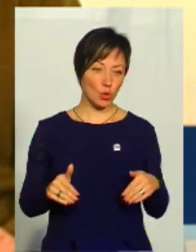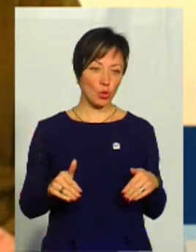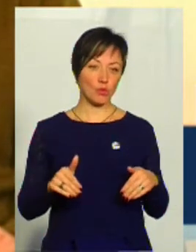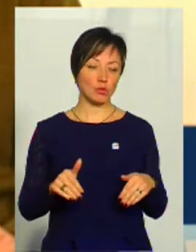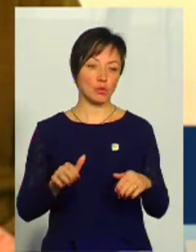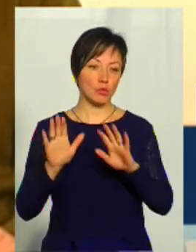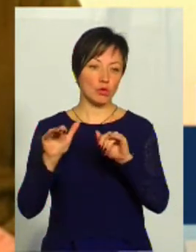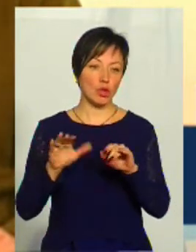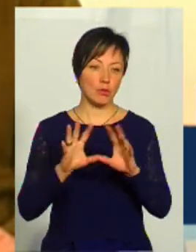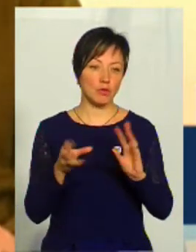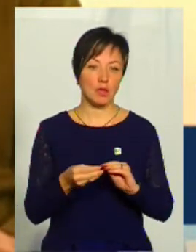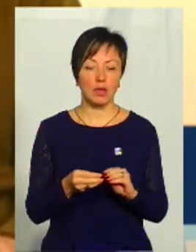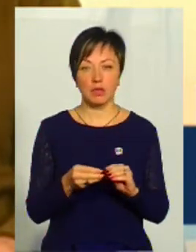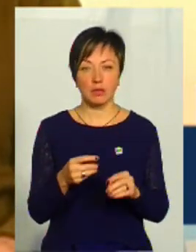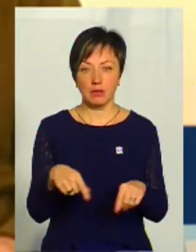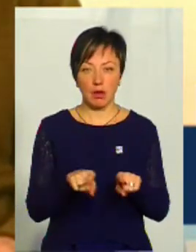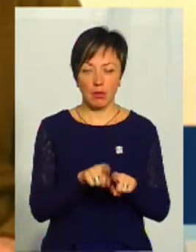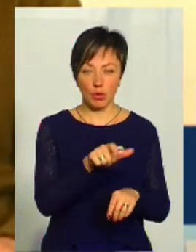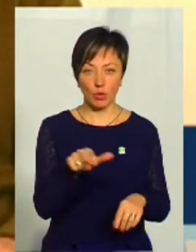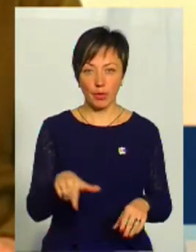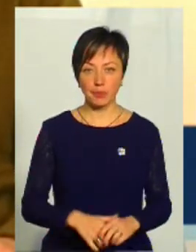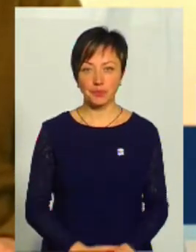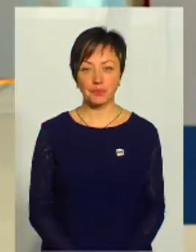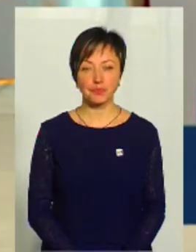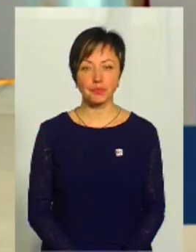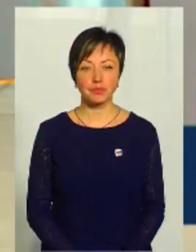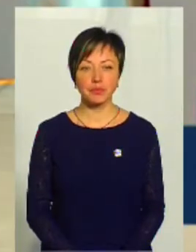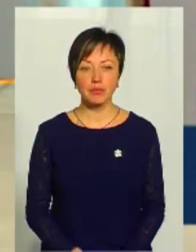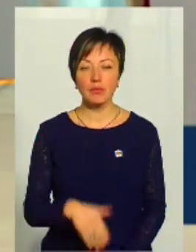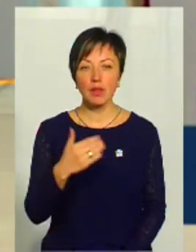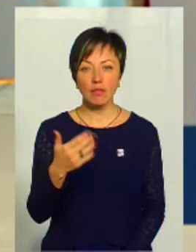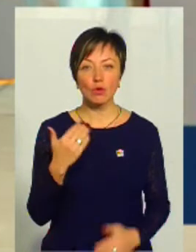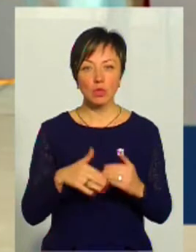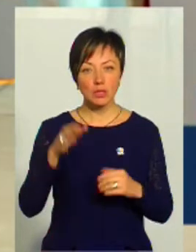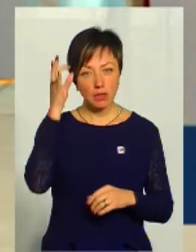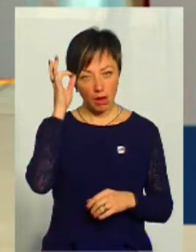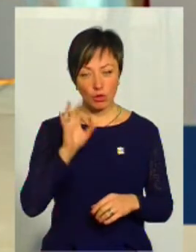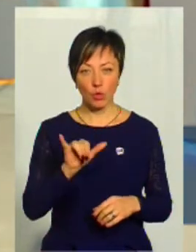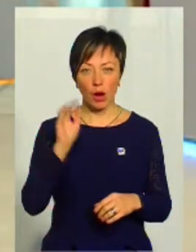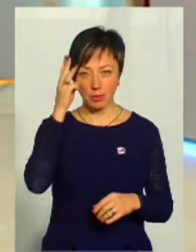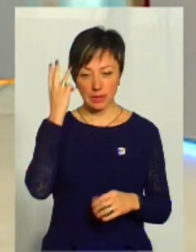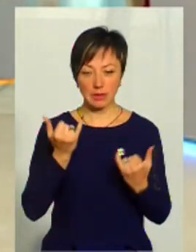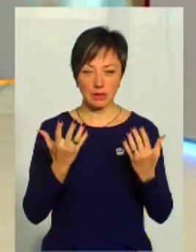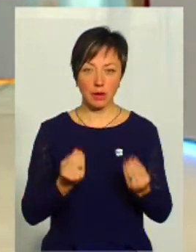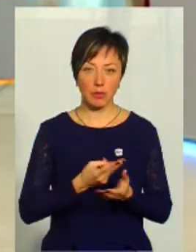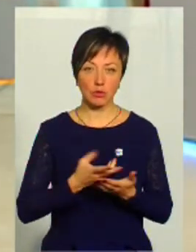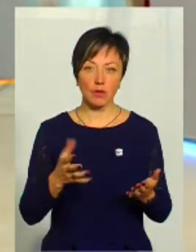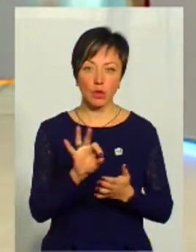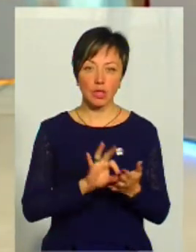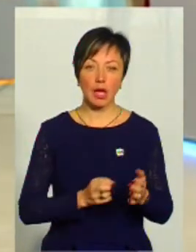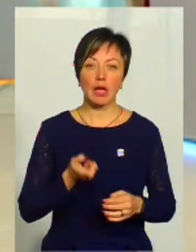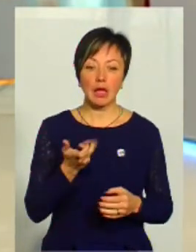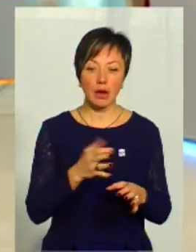і прощаємося взагалі абсолютно з такими людьми. Ви вже згадували про це, Альоні, що у Хмельницькому днями презентували